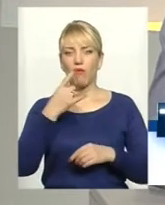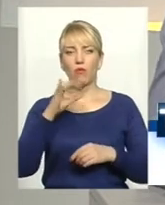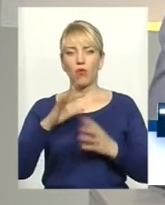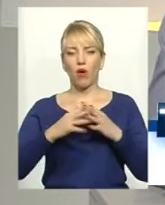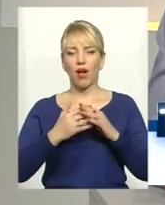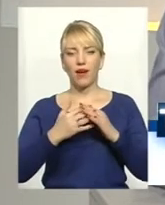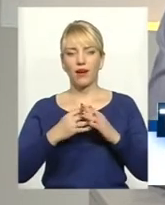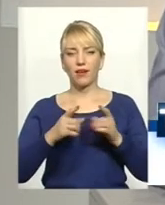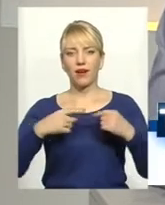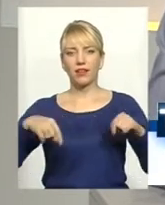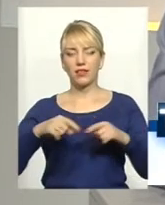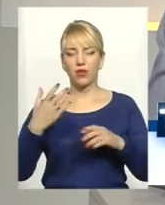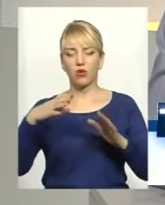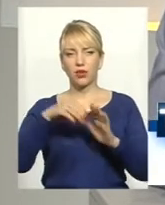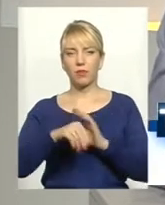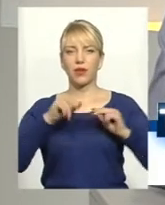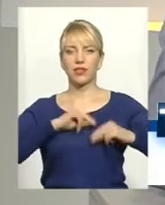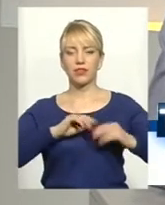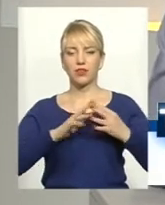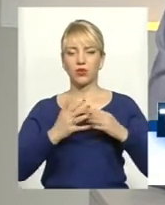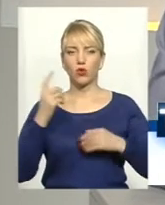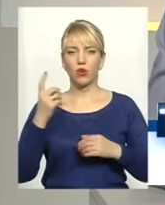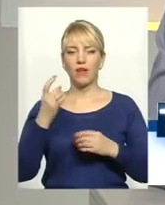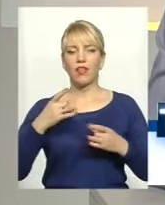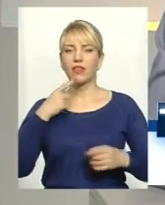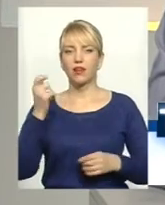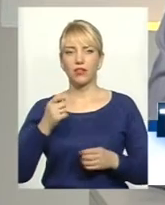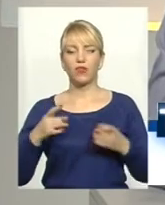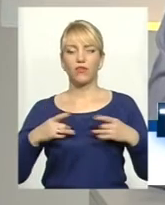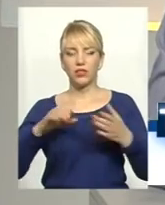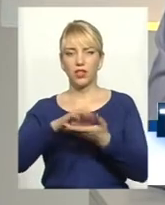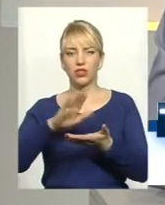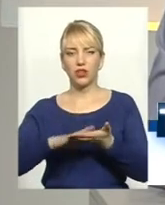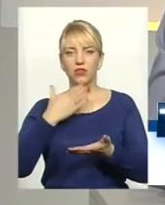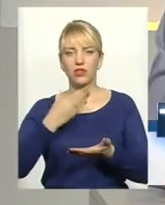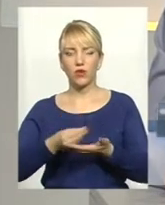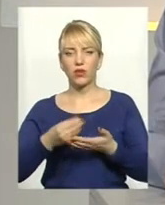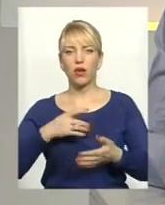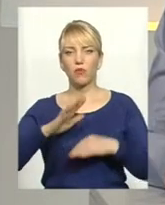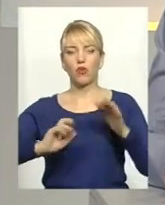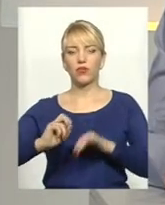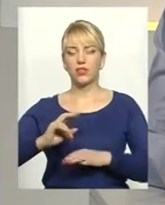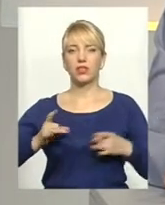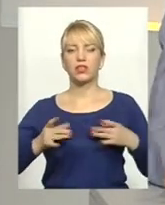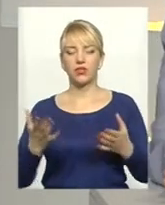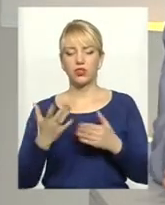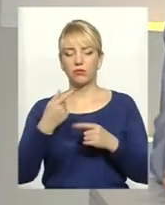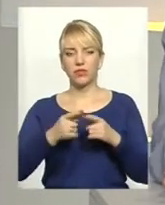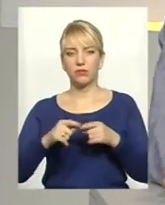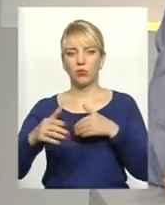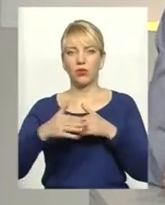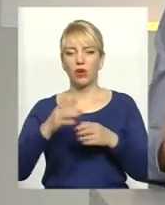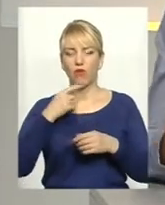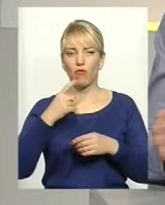А його складові працівники сільського господарства у неділю відзначають своє професійне свято. І з чим до нього наближаються? Говоримо